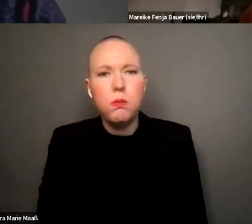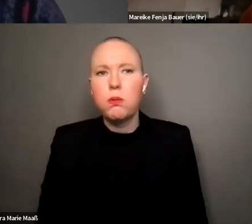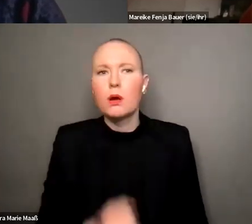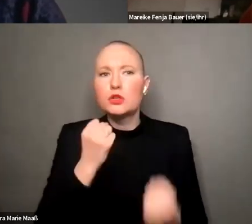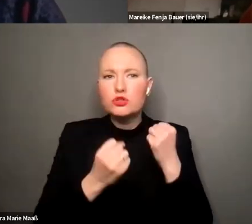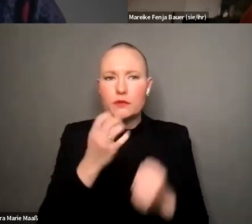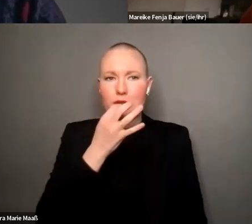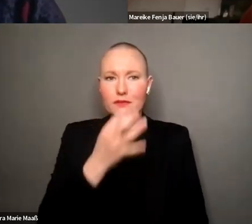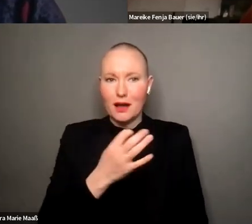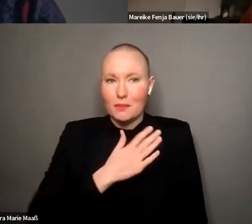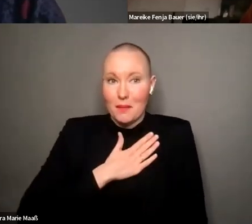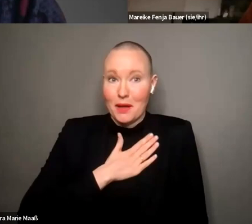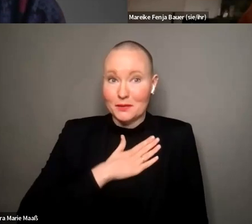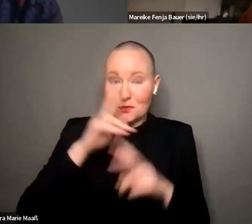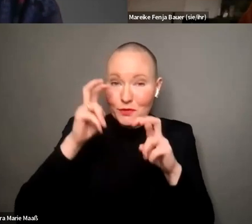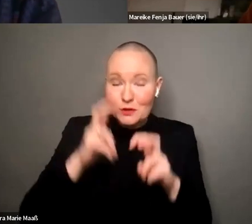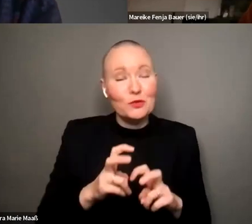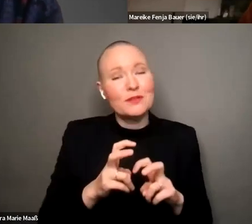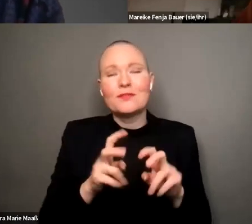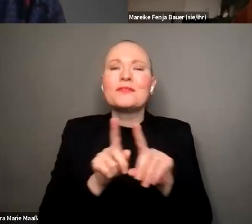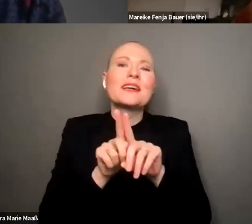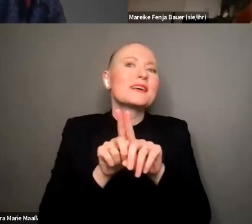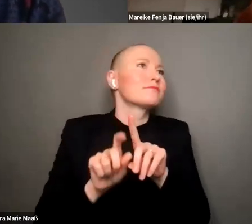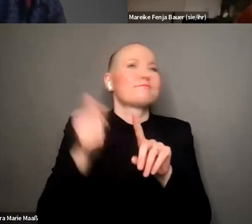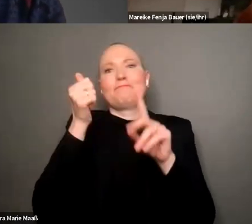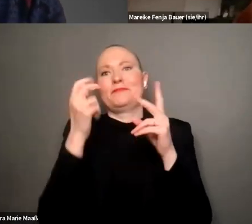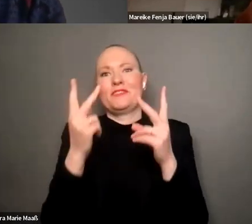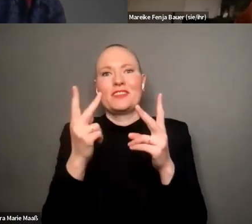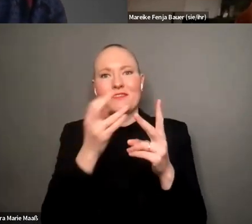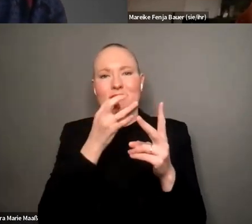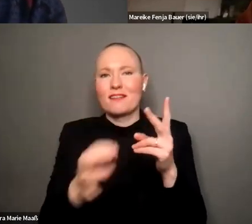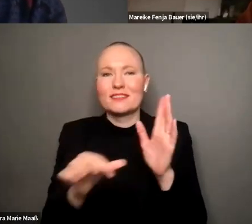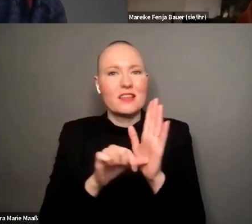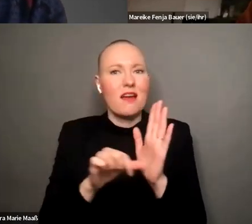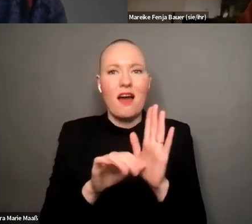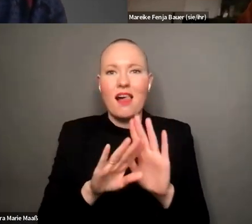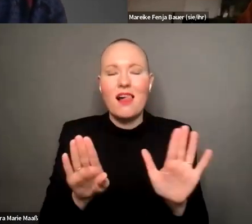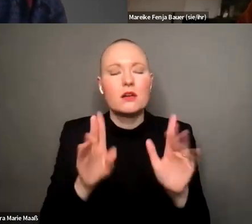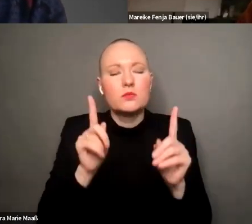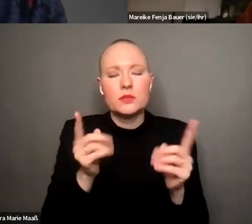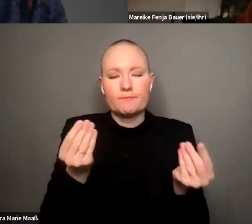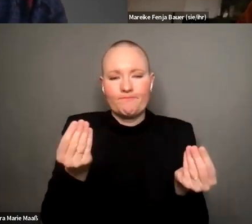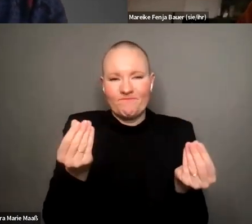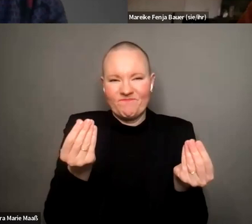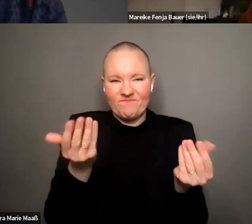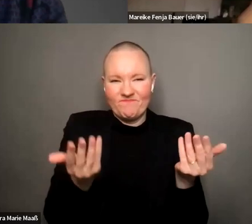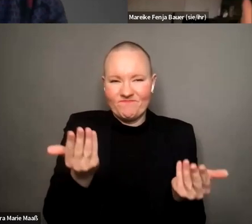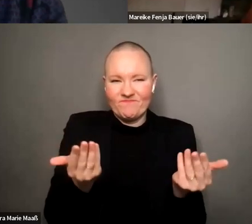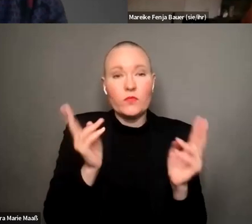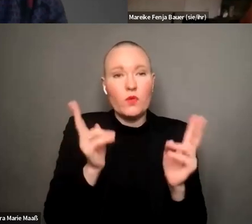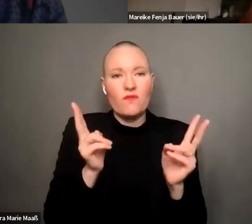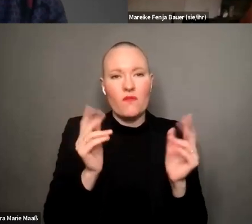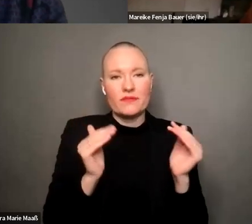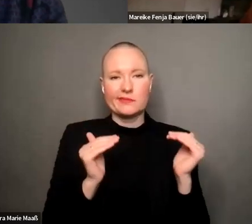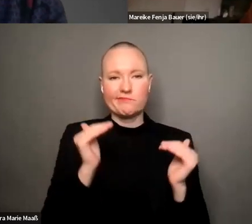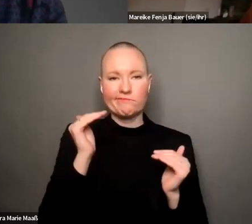in meiner forschungsarbeit das ist immer was wo ich abwägen muss und wo es häufig eine grad wanderung ist und was ich